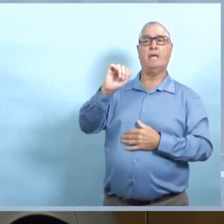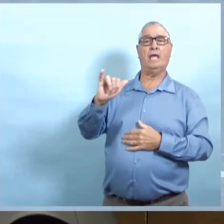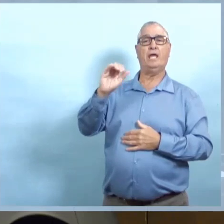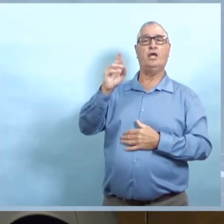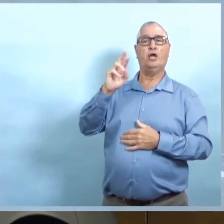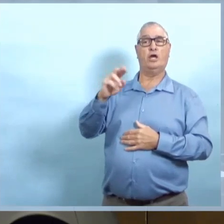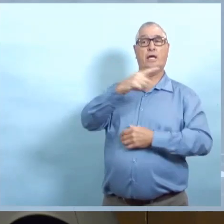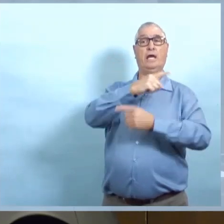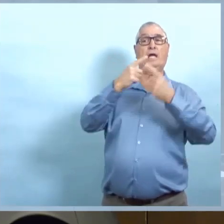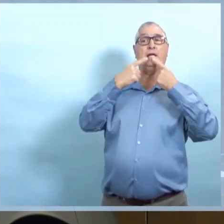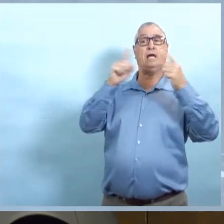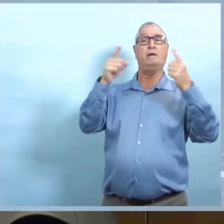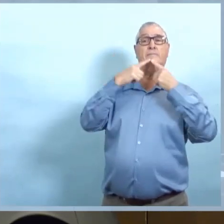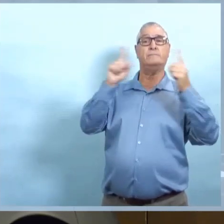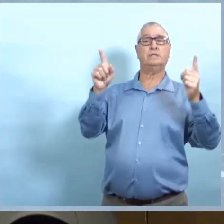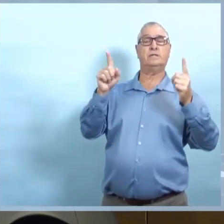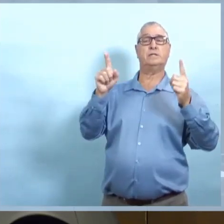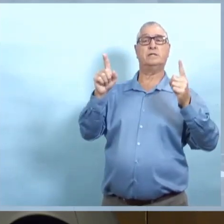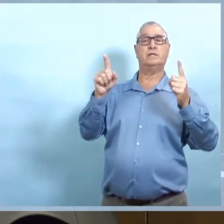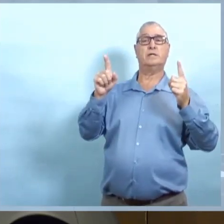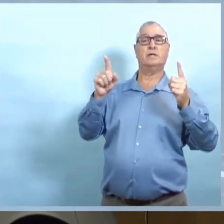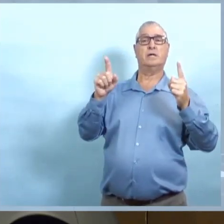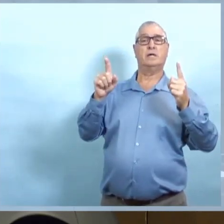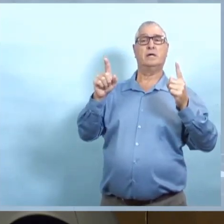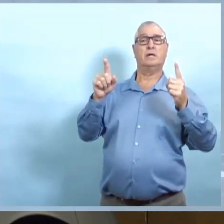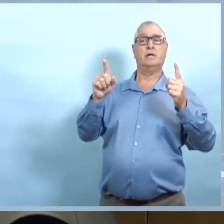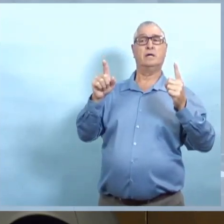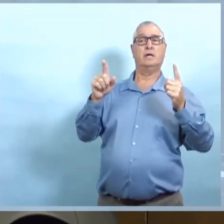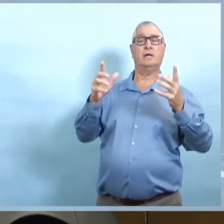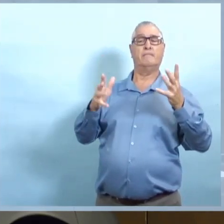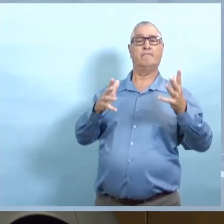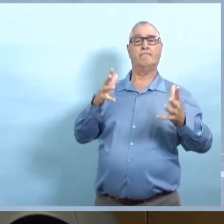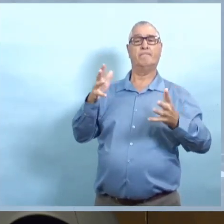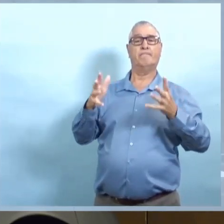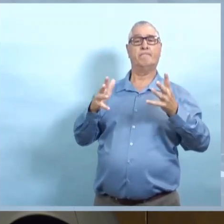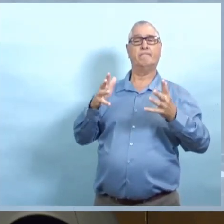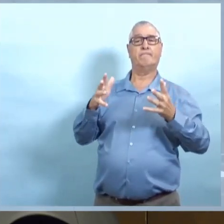avons certainement des employés et la santé publique en a aussi qui peut répondre à ces questions.